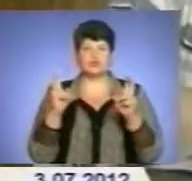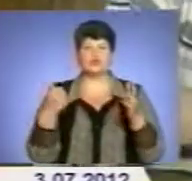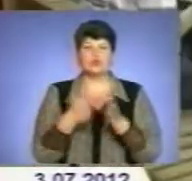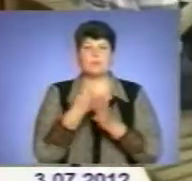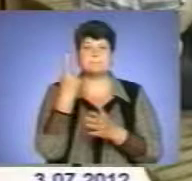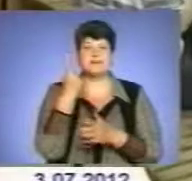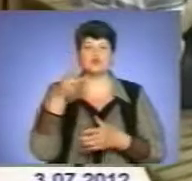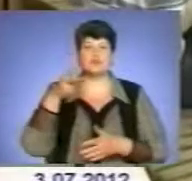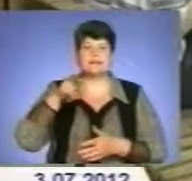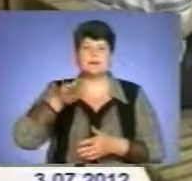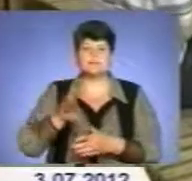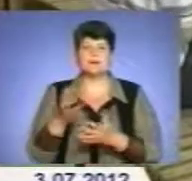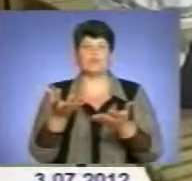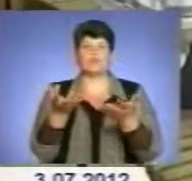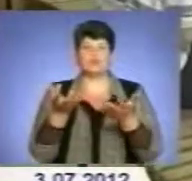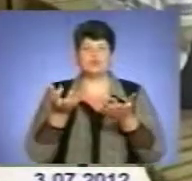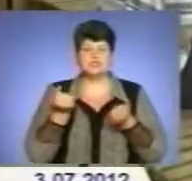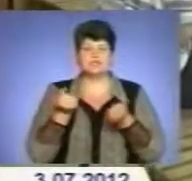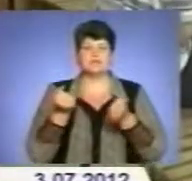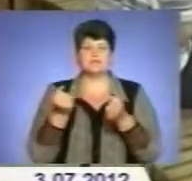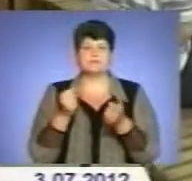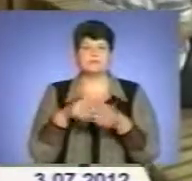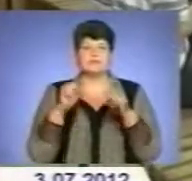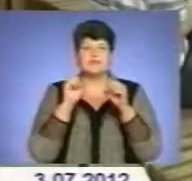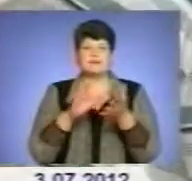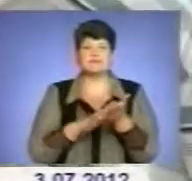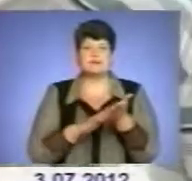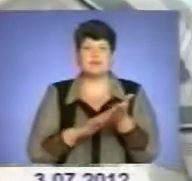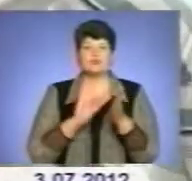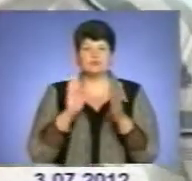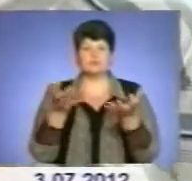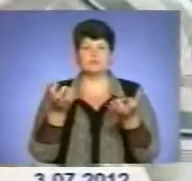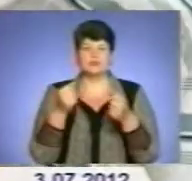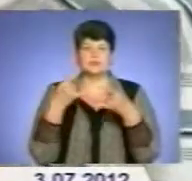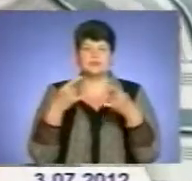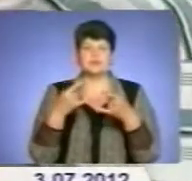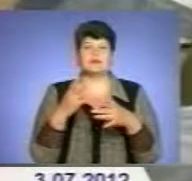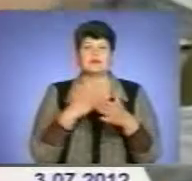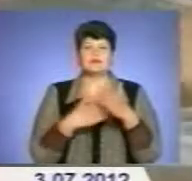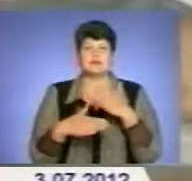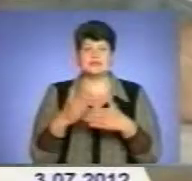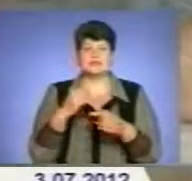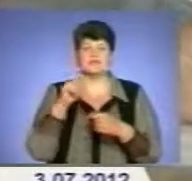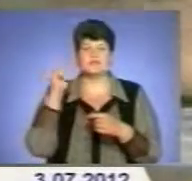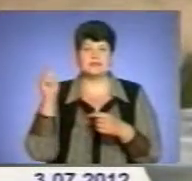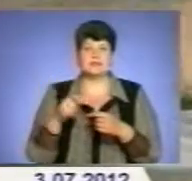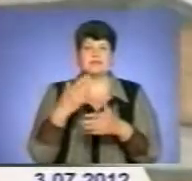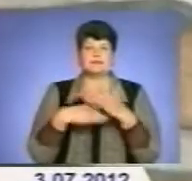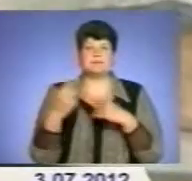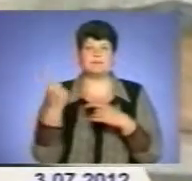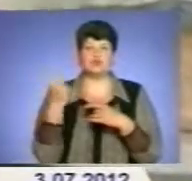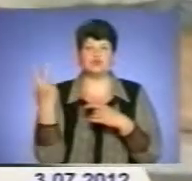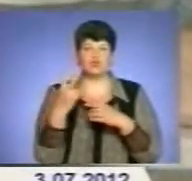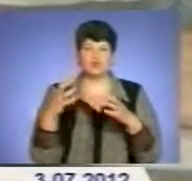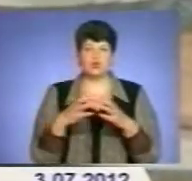пристрою. Таку можливість держава надала інвалідам першої та другої групи, а також інвалідам війни. Оформити заявку мали змогу й ті